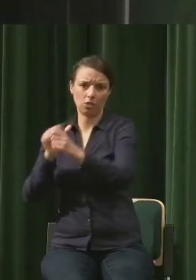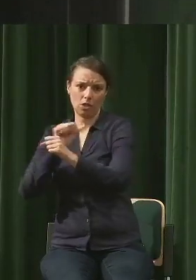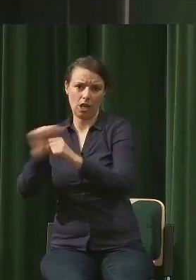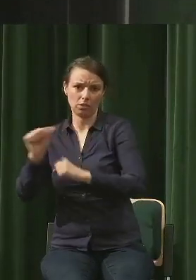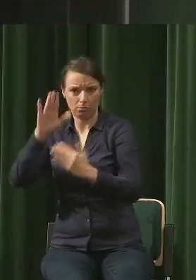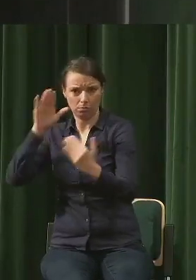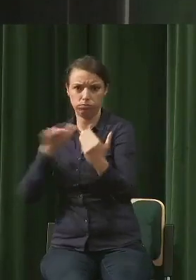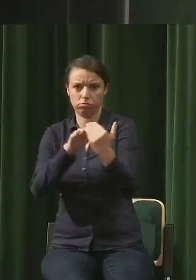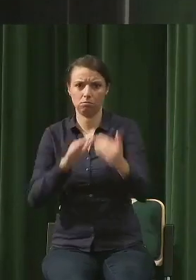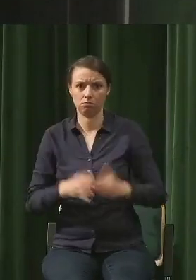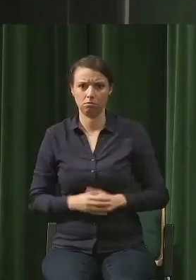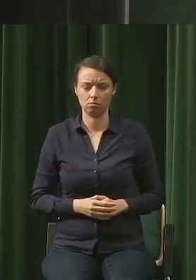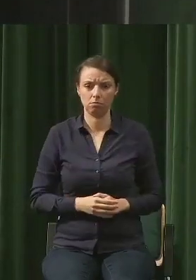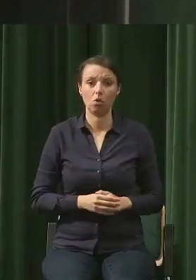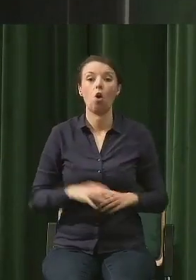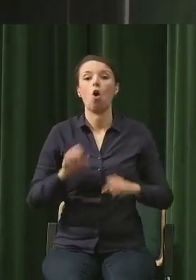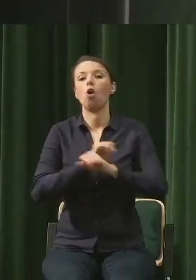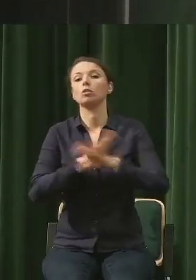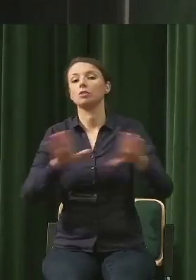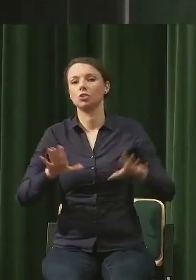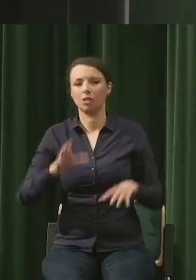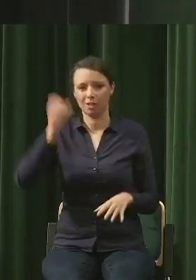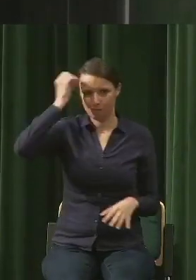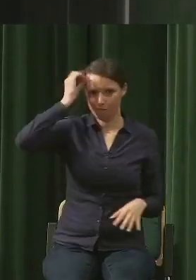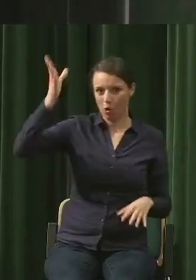mądre działania mogą ten proces